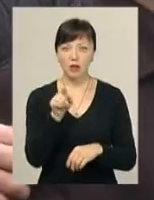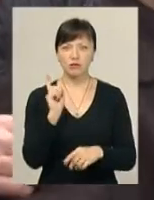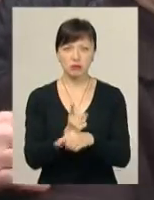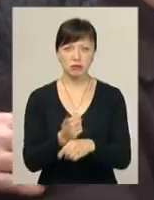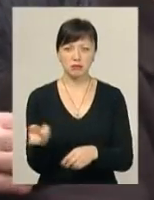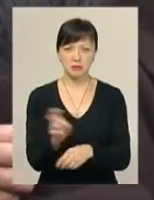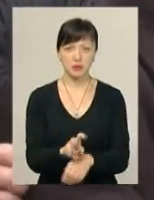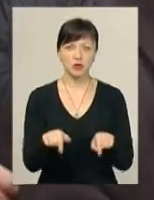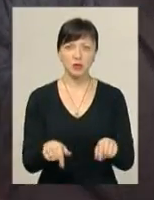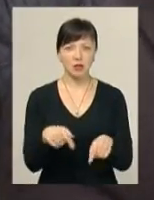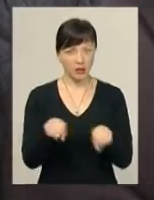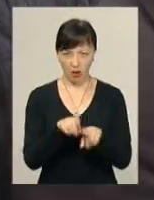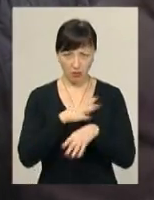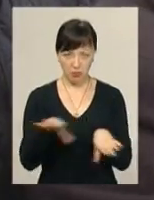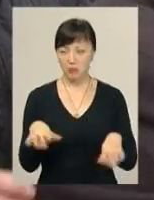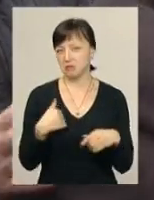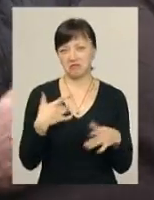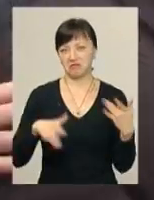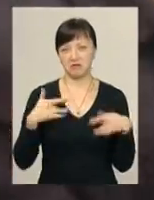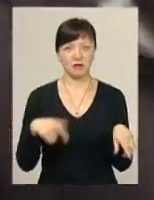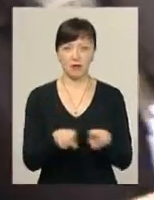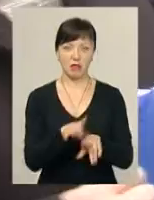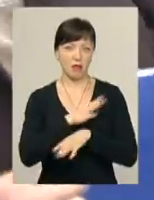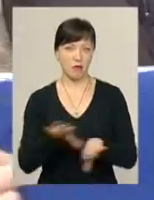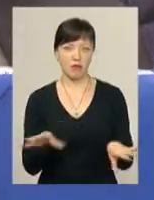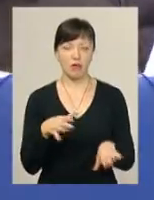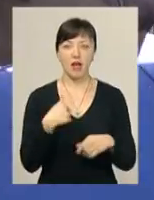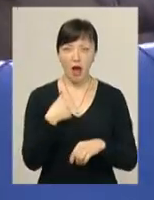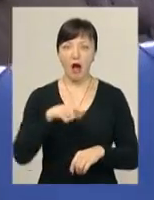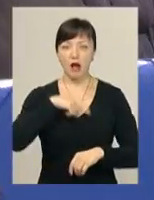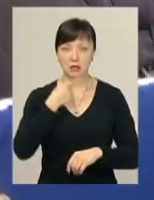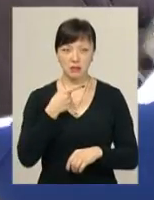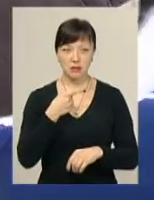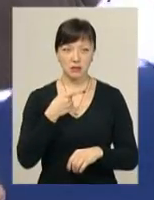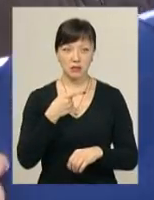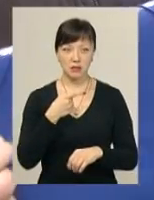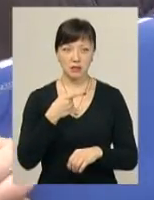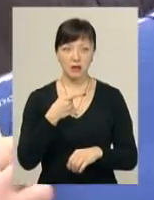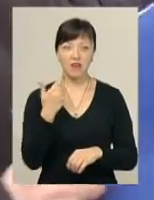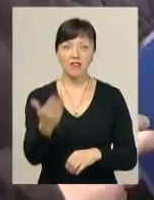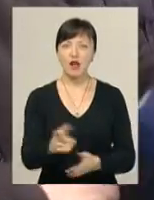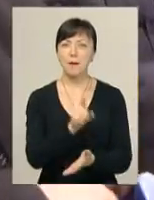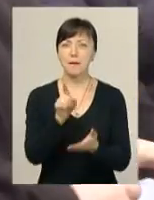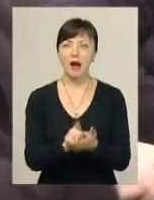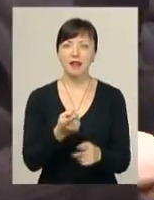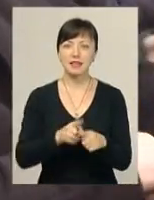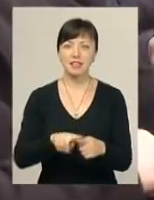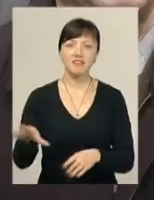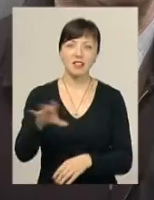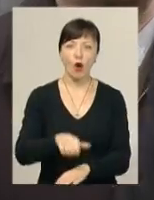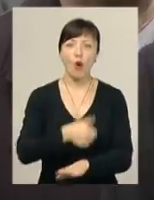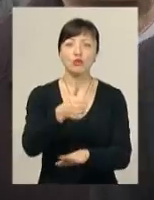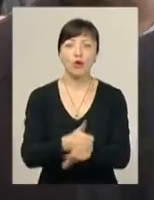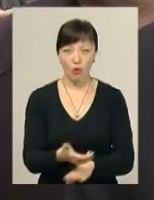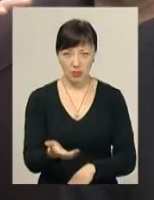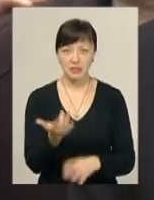не їхався. Скажіть, що так не казали. Я такого не казав, щоб не їхав. Я казав, що... Щоб не їхали, збрали. Ви маєте це все діло очолити.